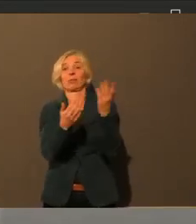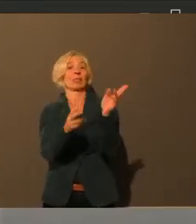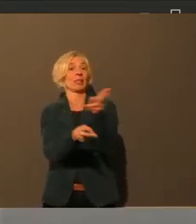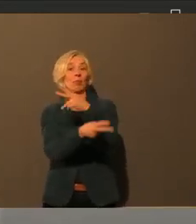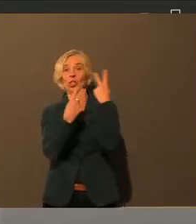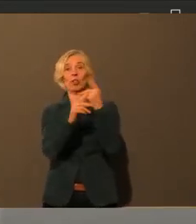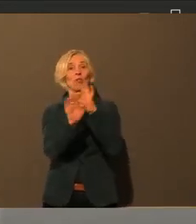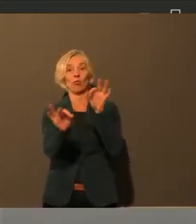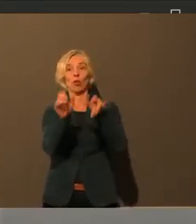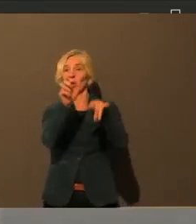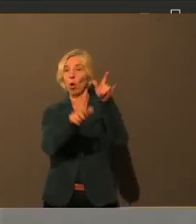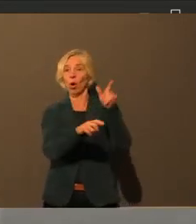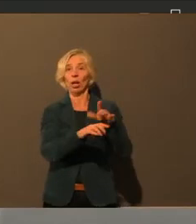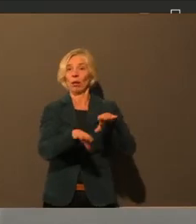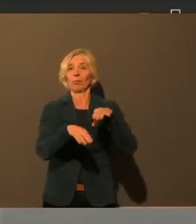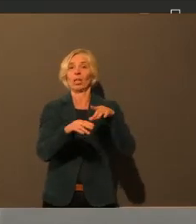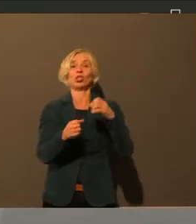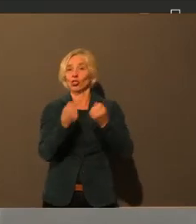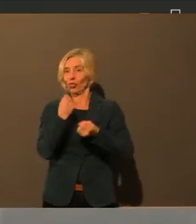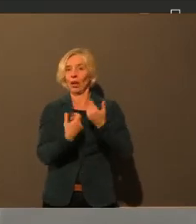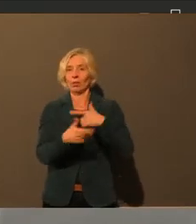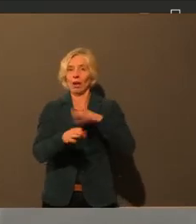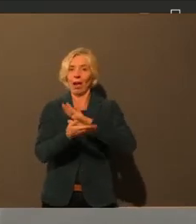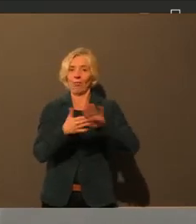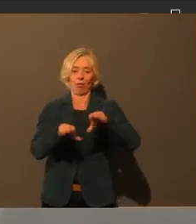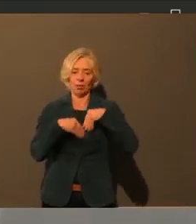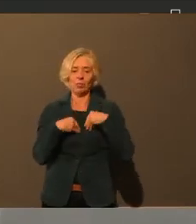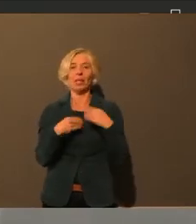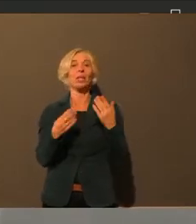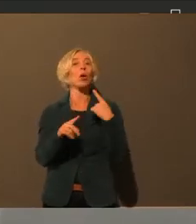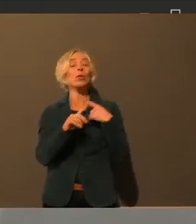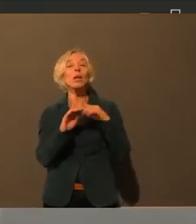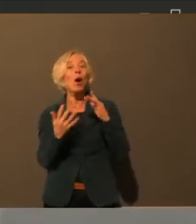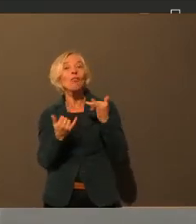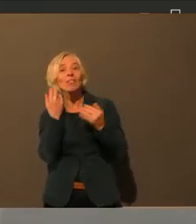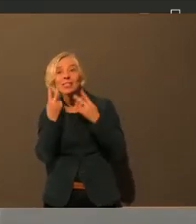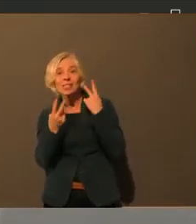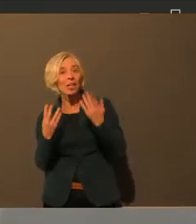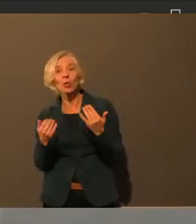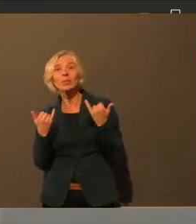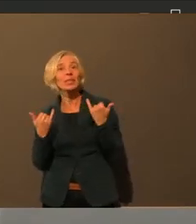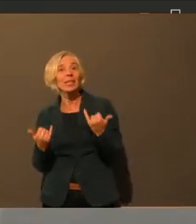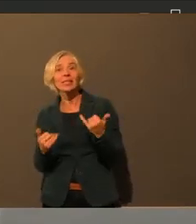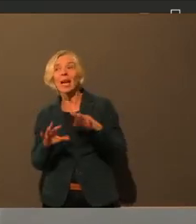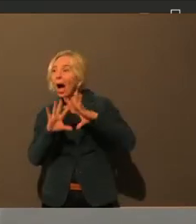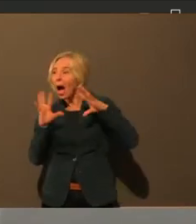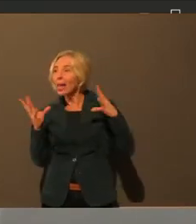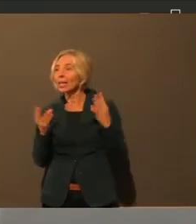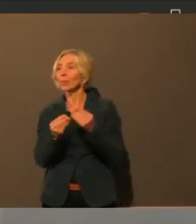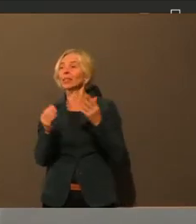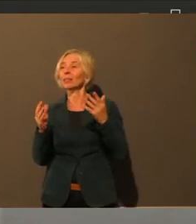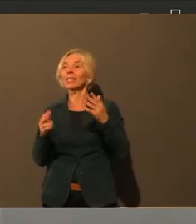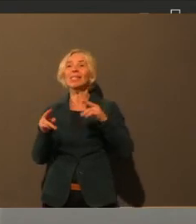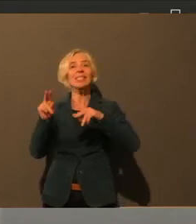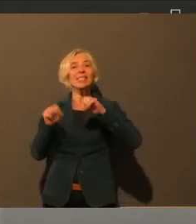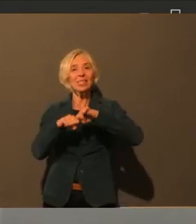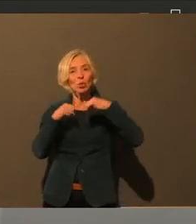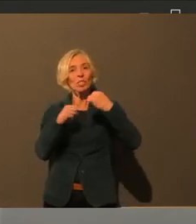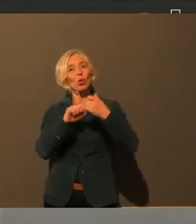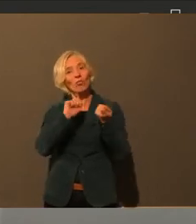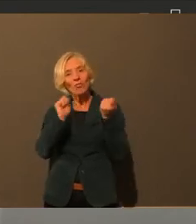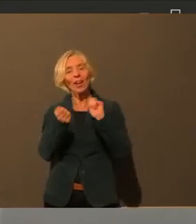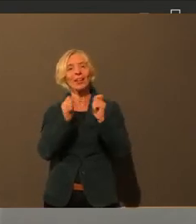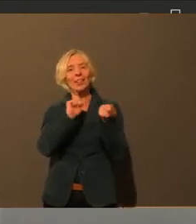wie geht man denn damit um, permanent auch die Gesamtumstände sich verändern. und ich glaube, das ist momentan auch die